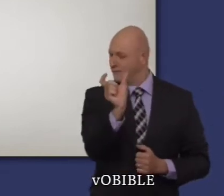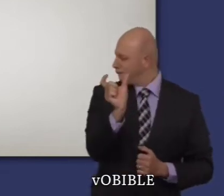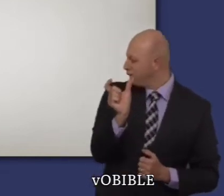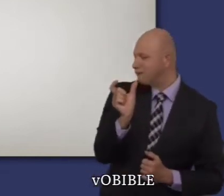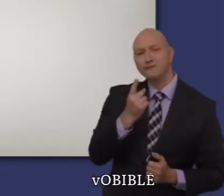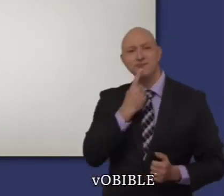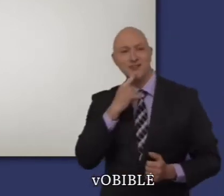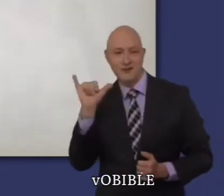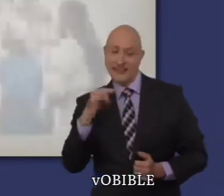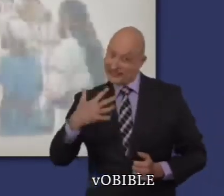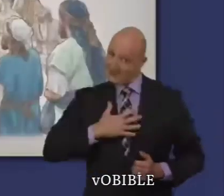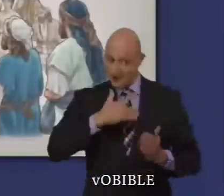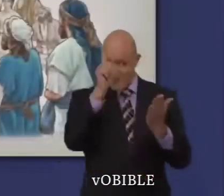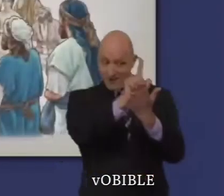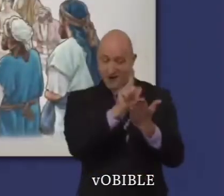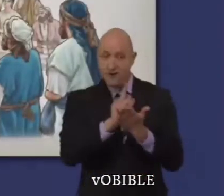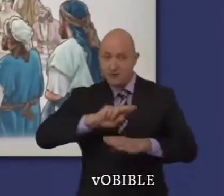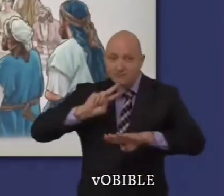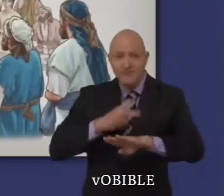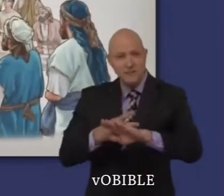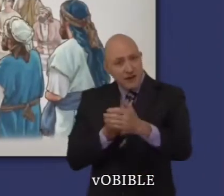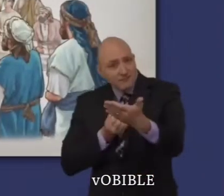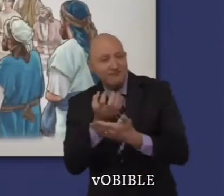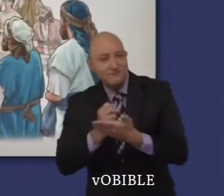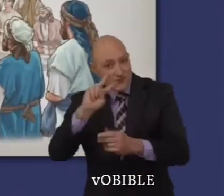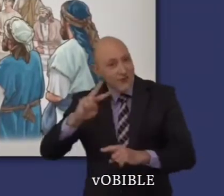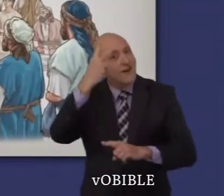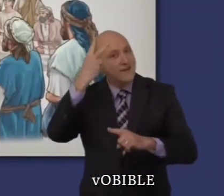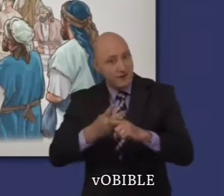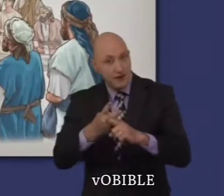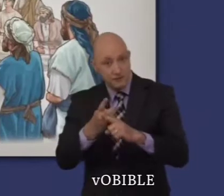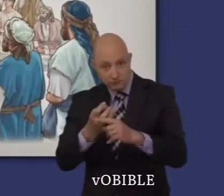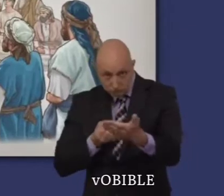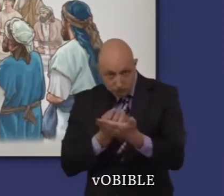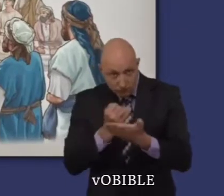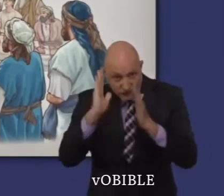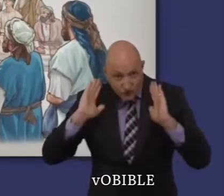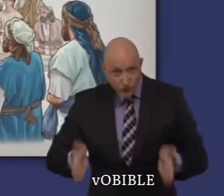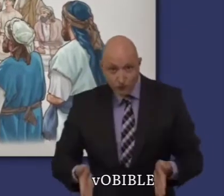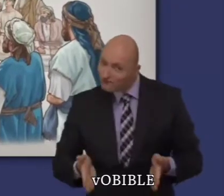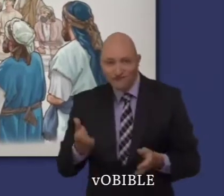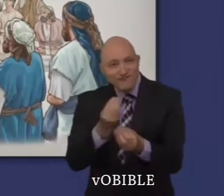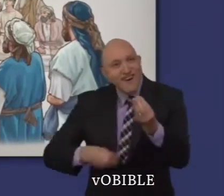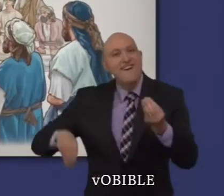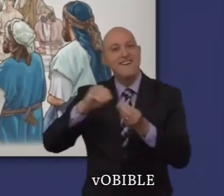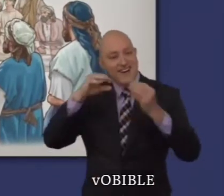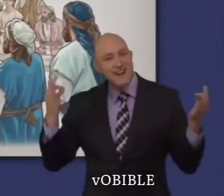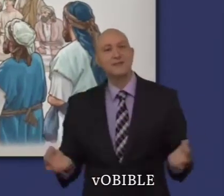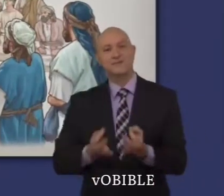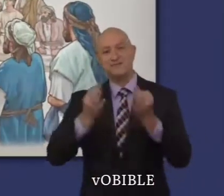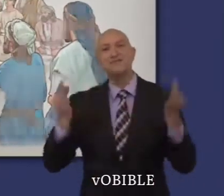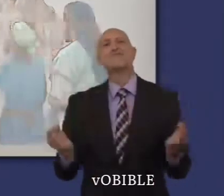Le nom Deutéronome signifie « Deuxième loi » ou « Répétition de la loi ». Mais ce livre est aussi une explication de la loi.